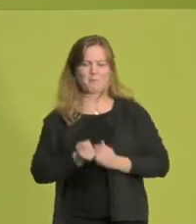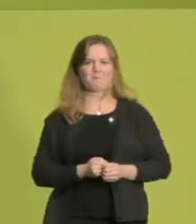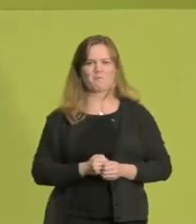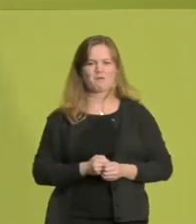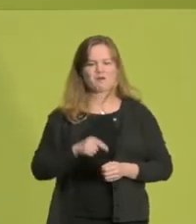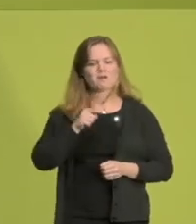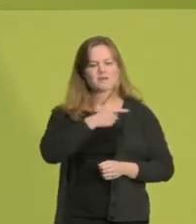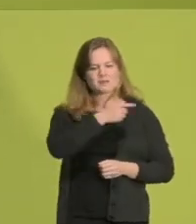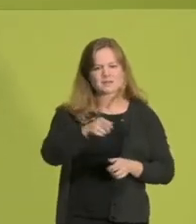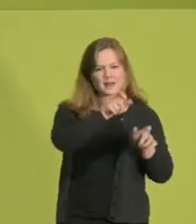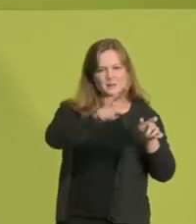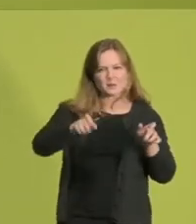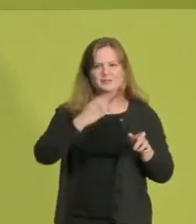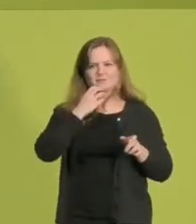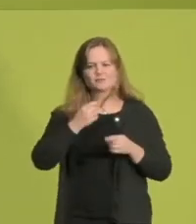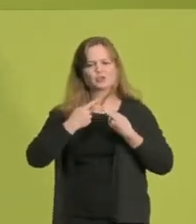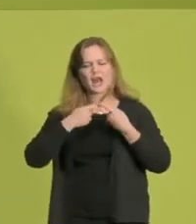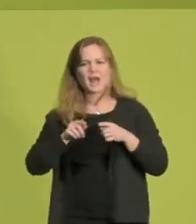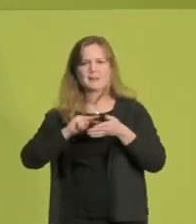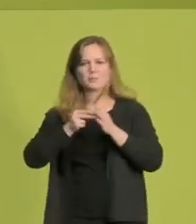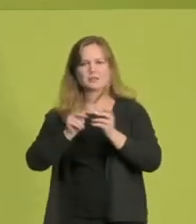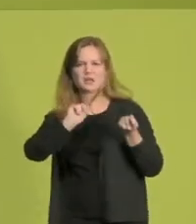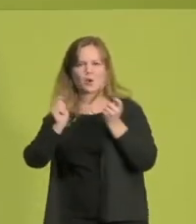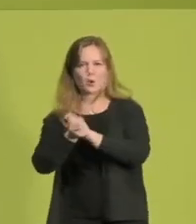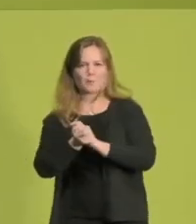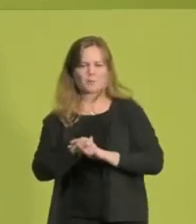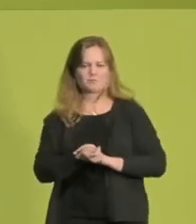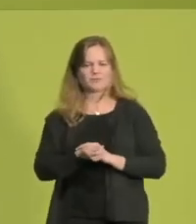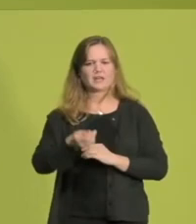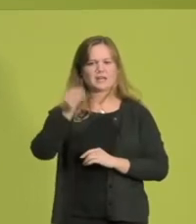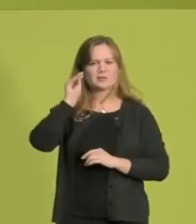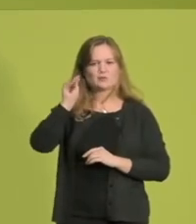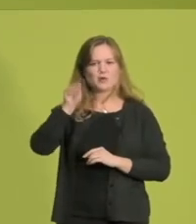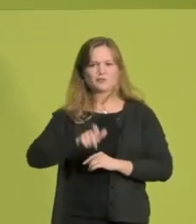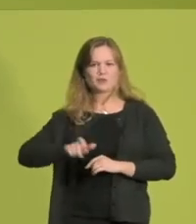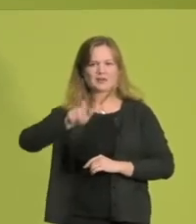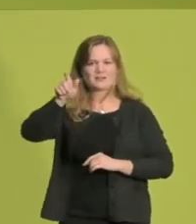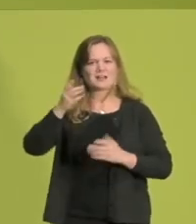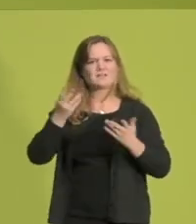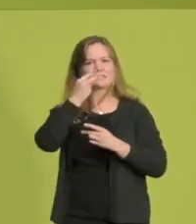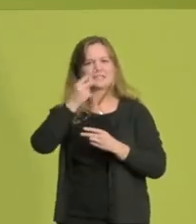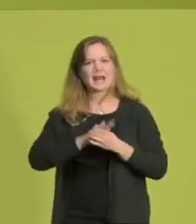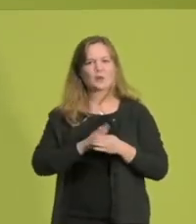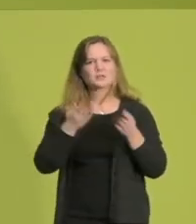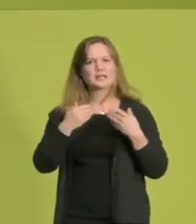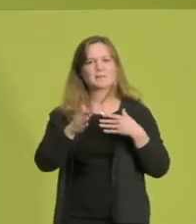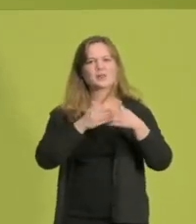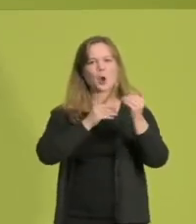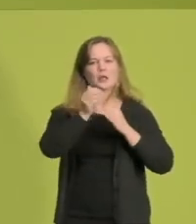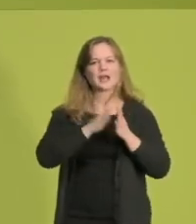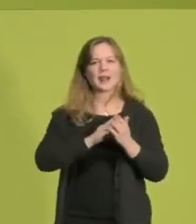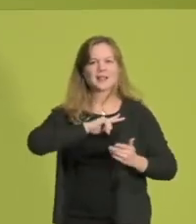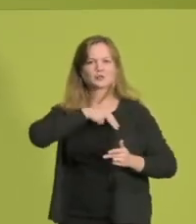Menschen wollen wir eine andere Politik machen. Die Zukunft in NRW ist klimaneutral, sie ist sozial und